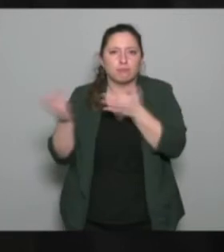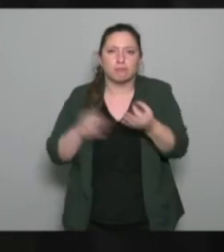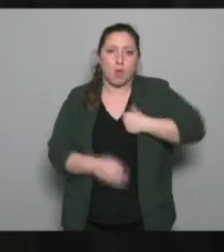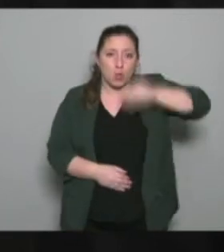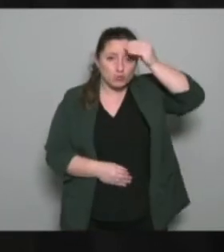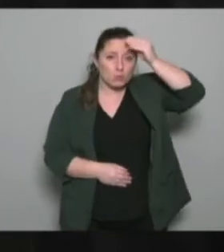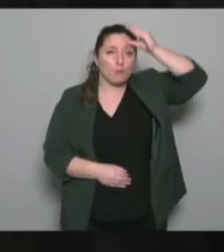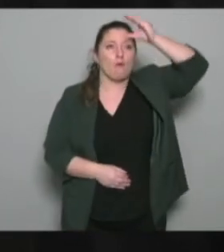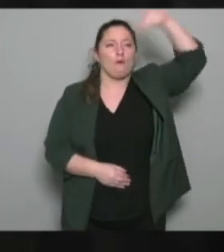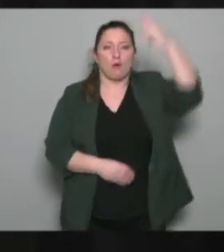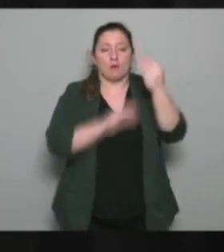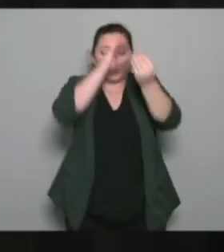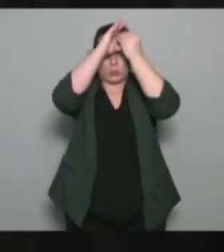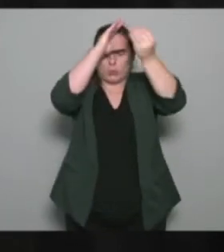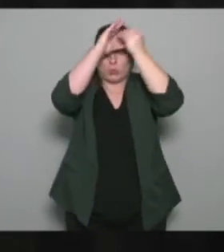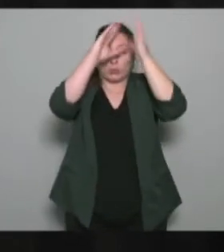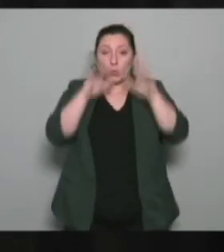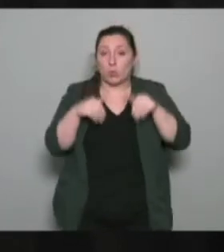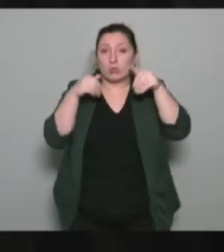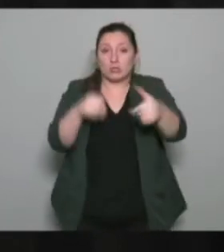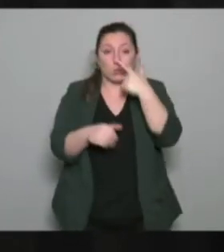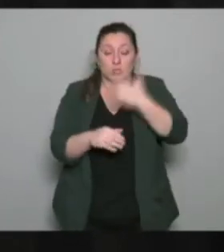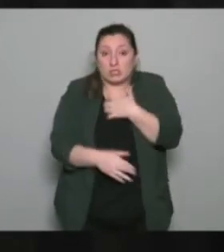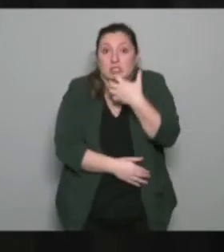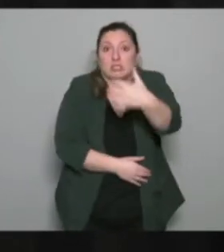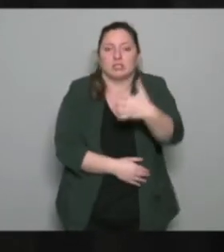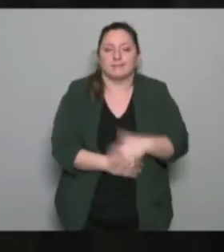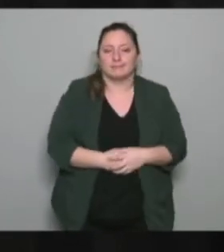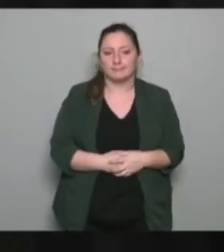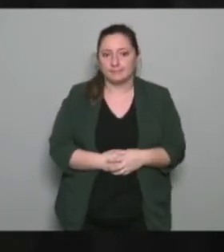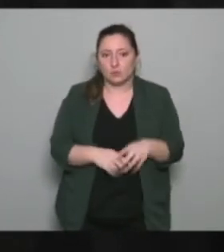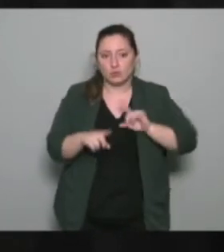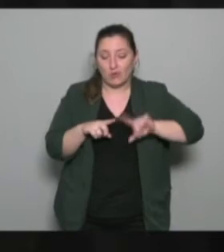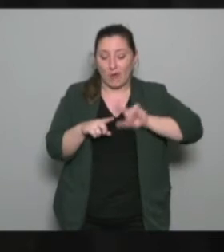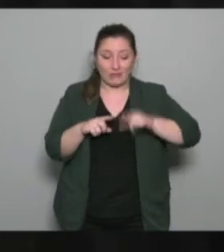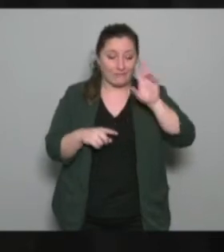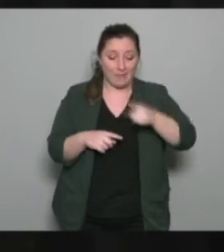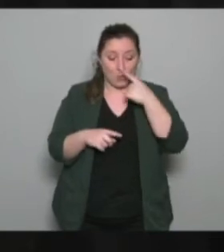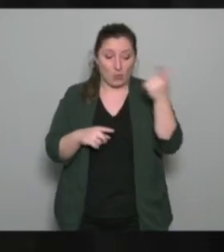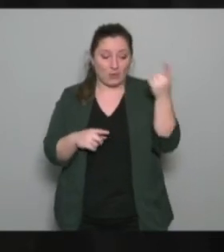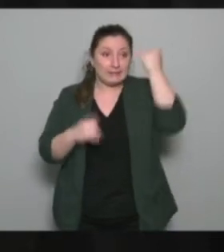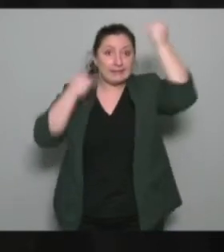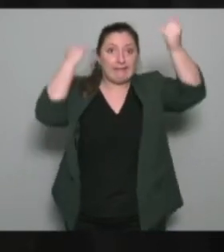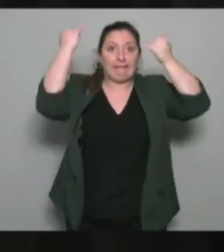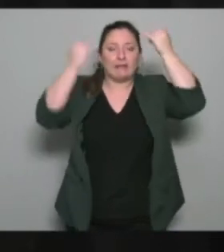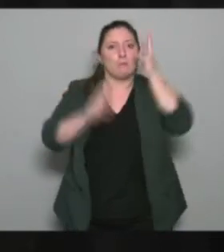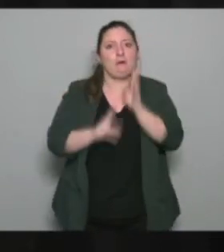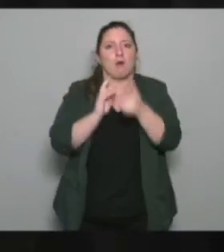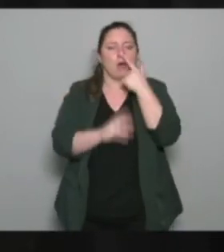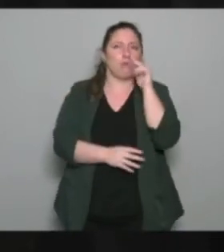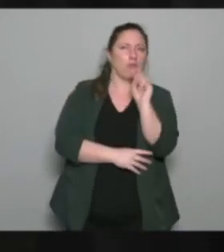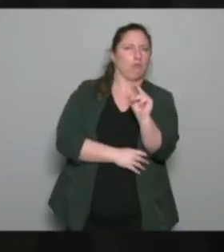enrichir alimenter ces mots ces concepts qui parfois sont un peu